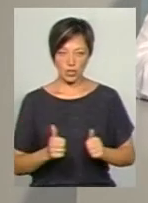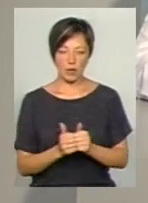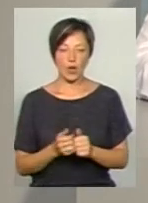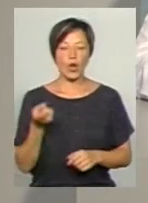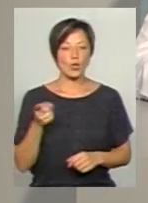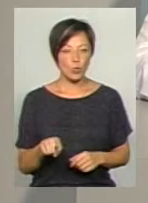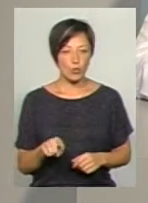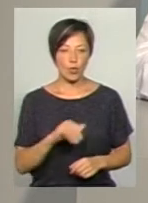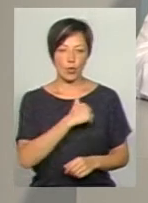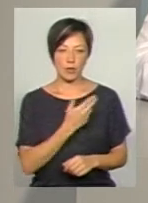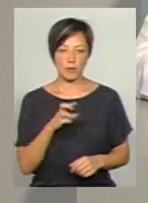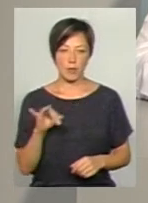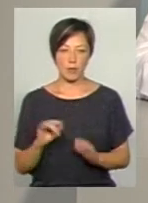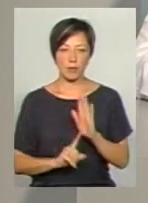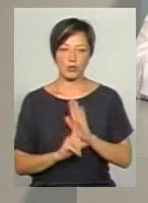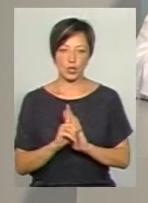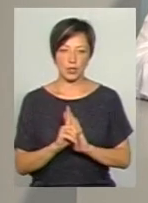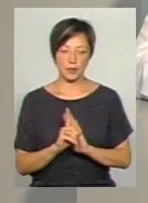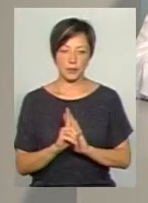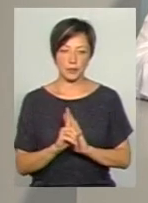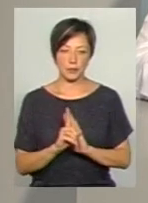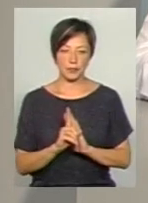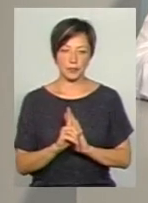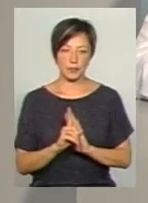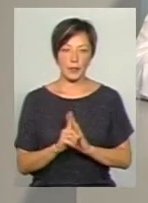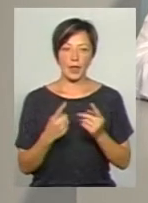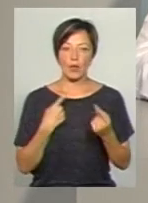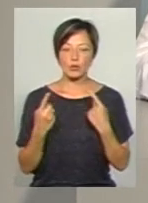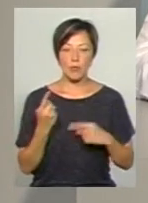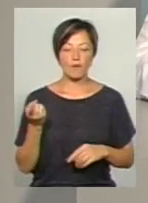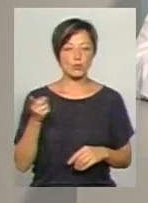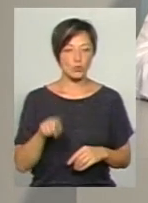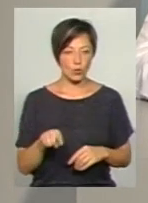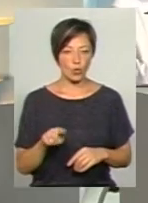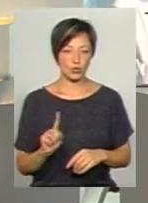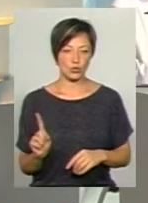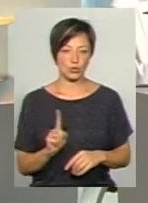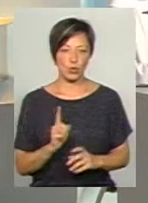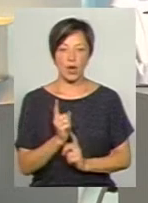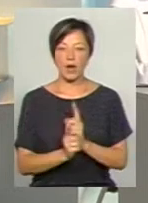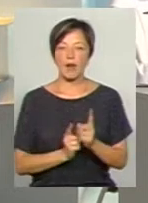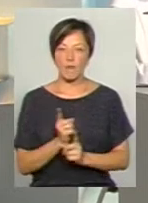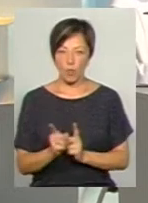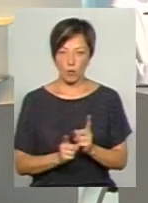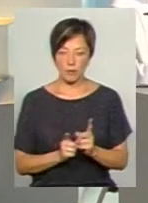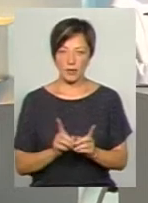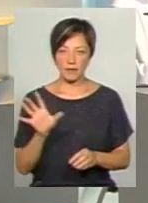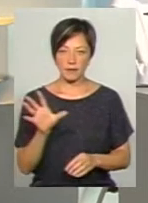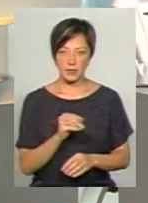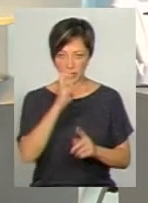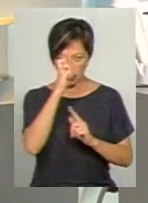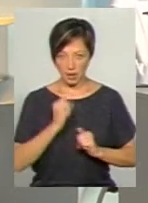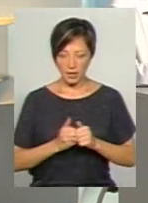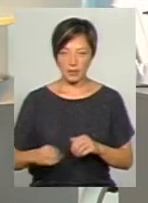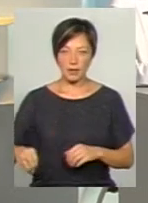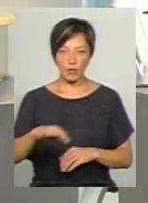Тому хотів би почати розмову із того, що реформи усіх країн Європи